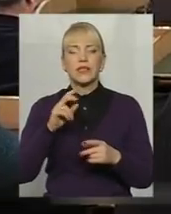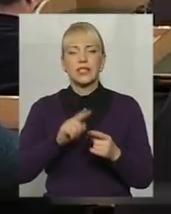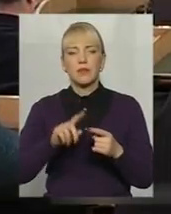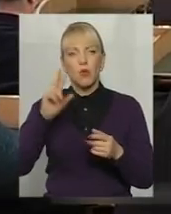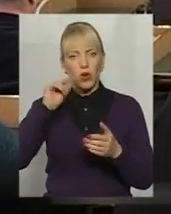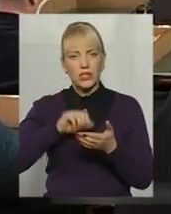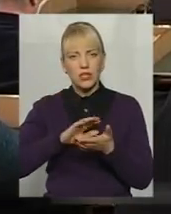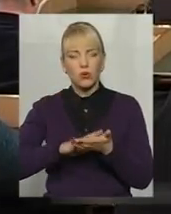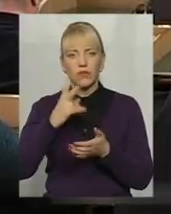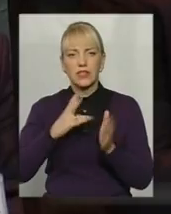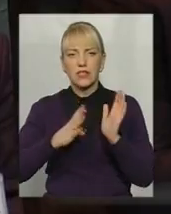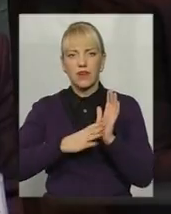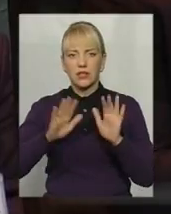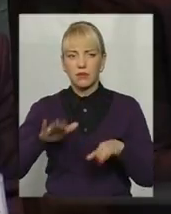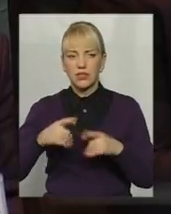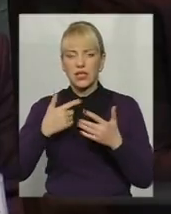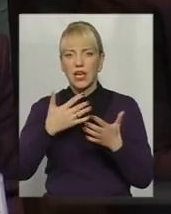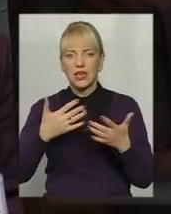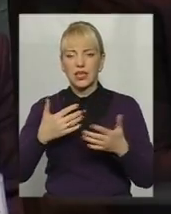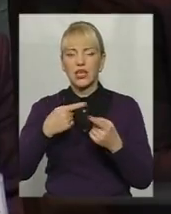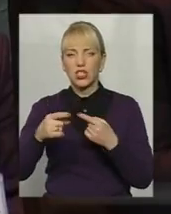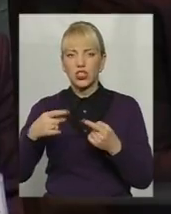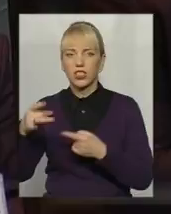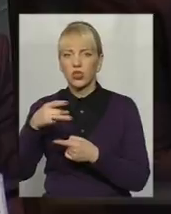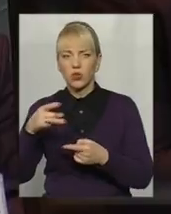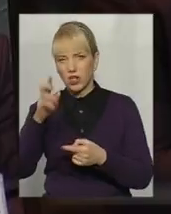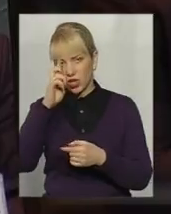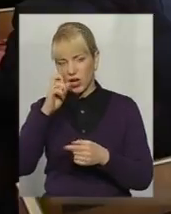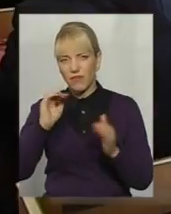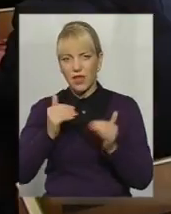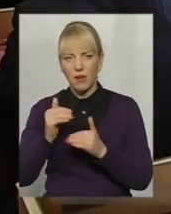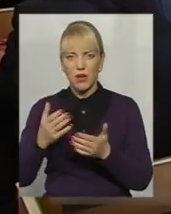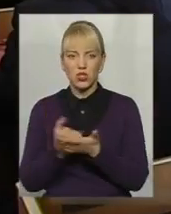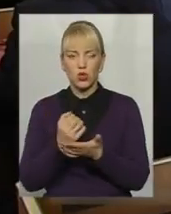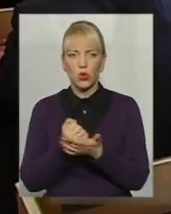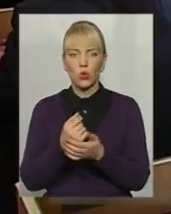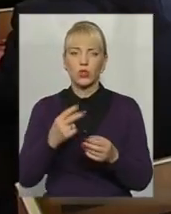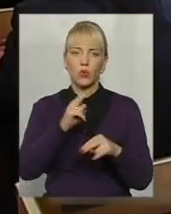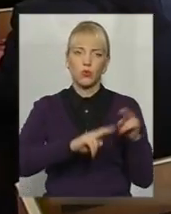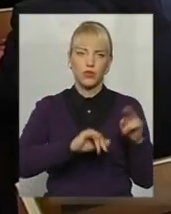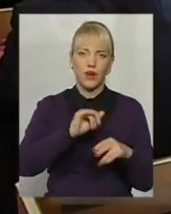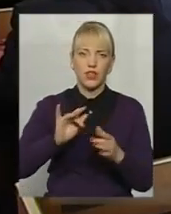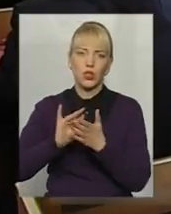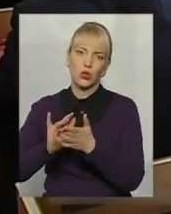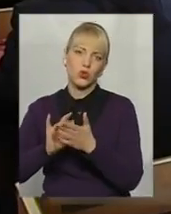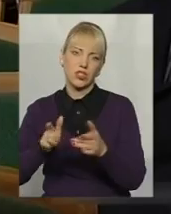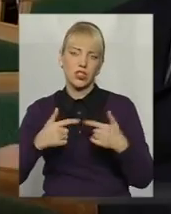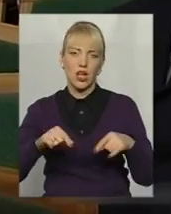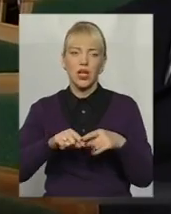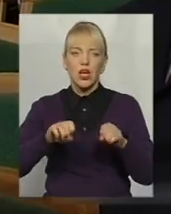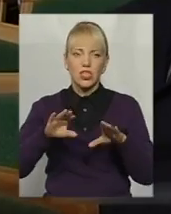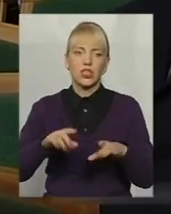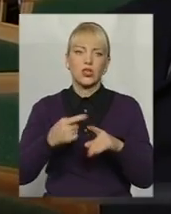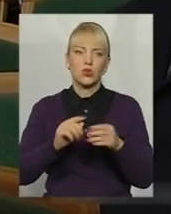наш край – 23-й серед інших регіонів державі. Найменші доходи фіксують у будівельній і туристичній галузі. Розв'язати проблему